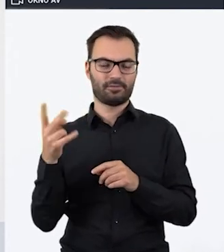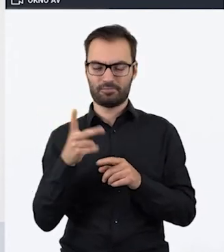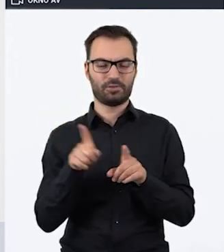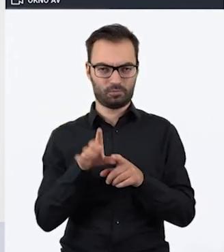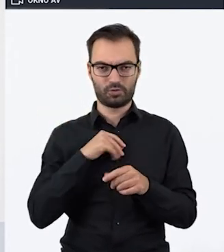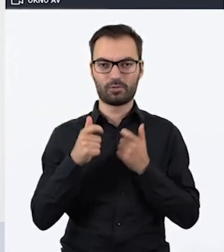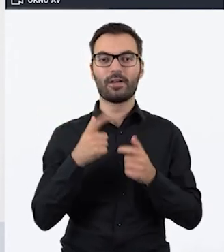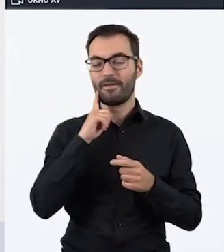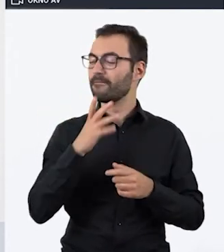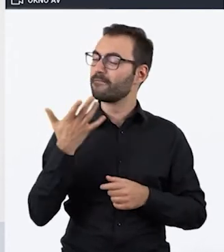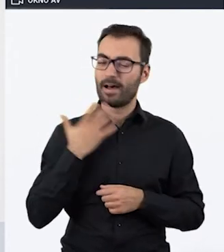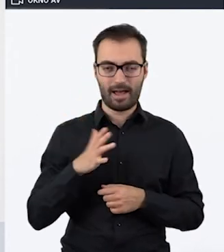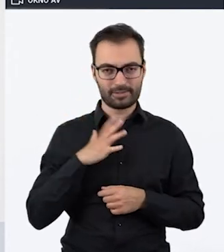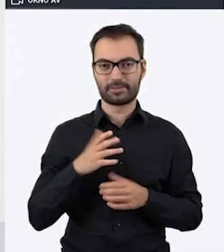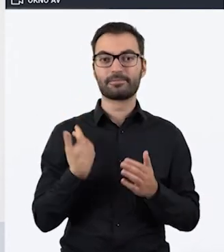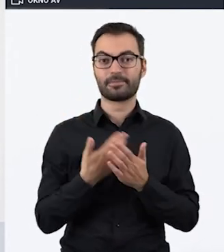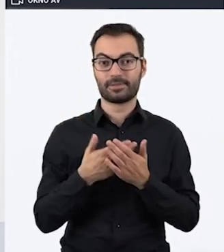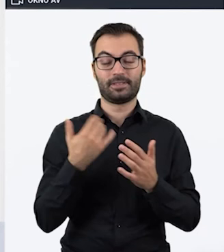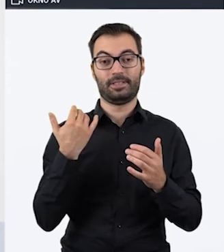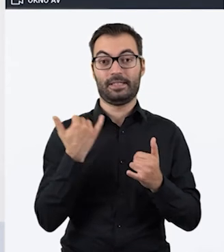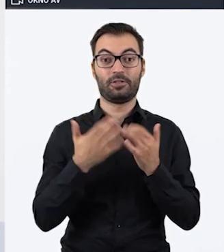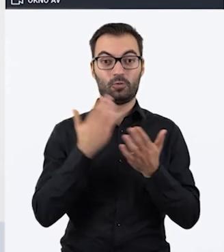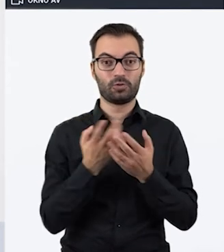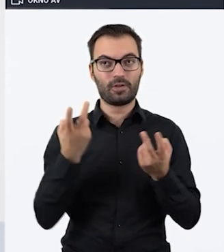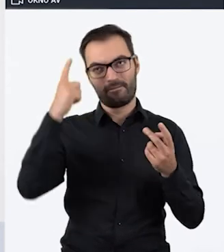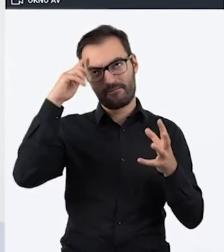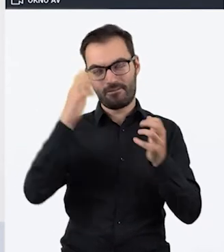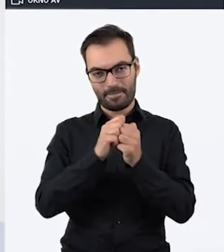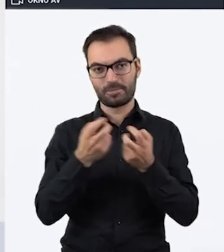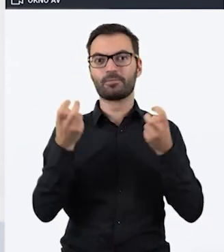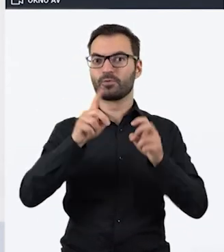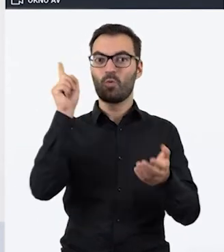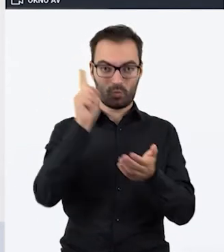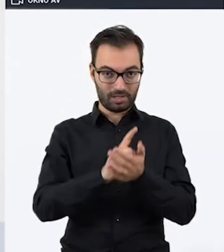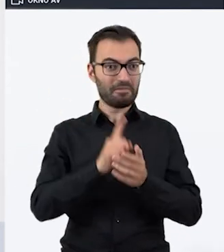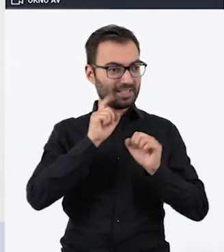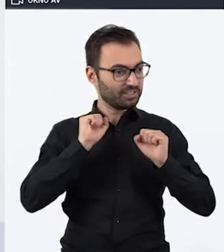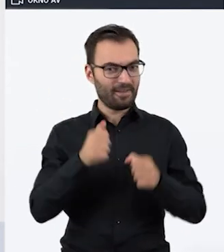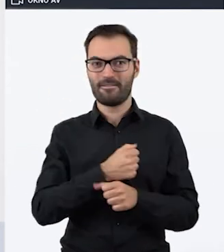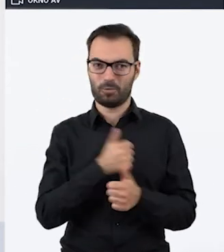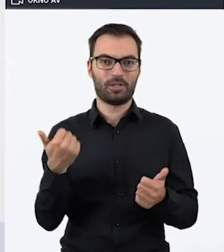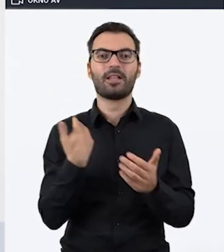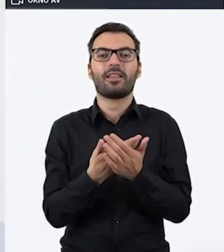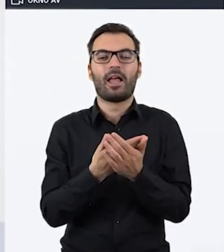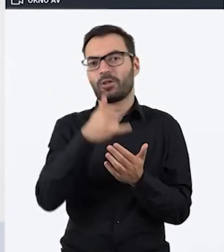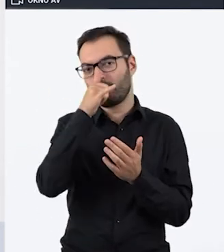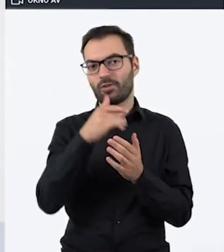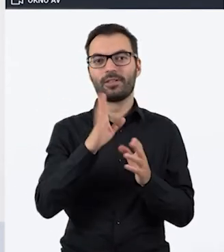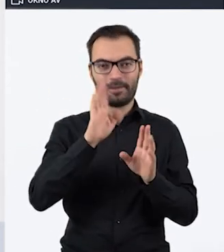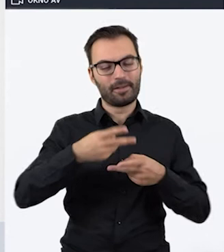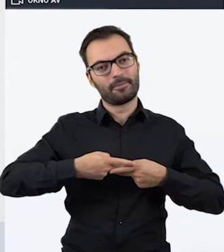serdecznie Państwa zachęcamy, ponieważ jak już coś stworzymy i coś się sprawdziło i jest fajne, to dlaczego nie możemy się